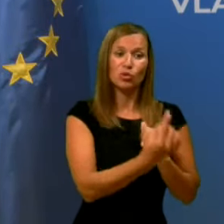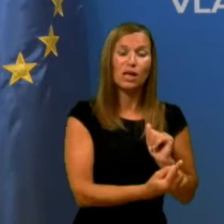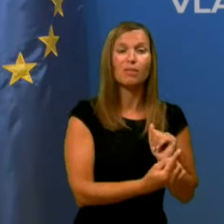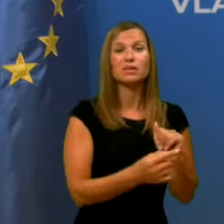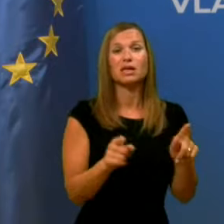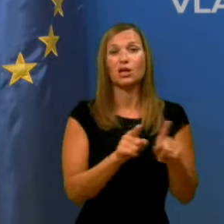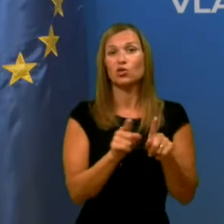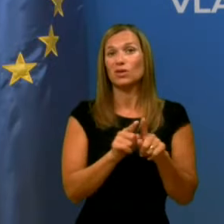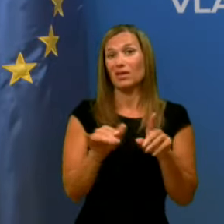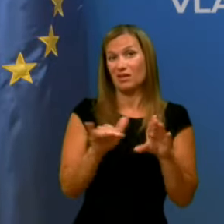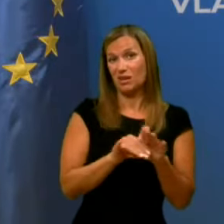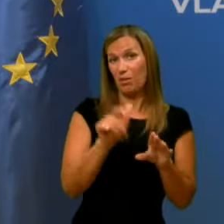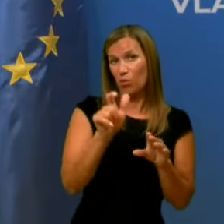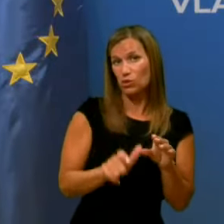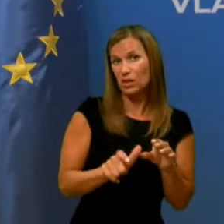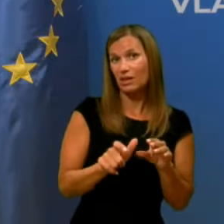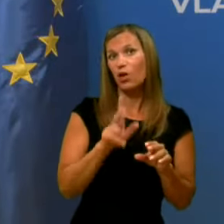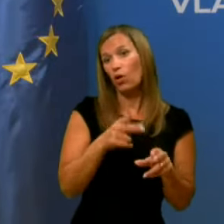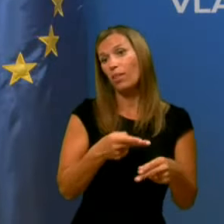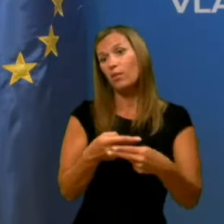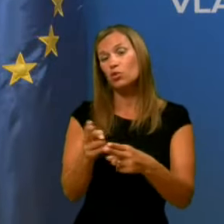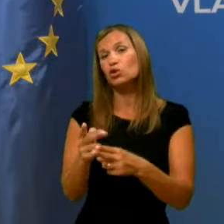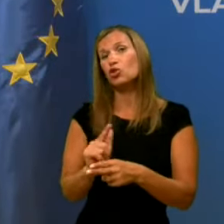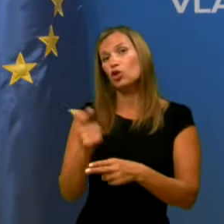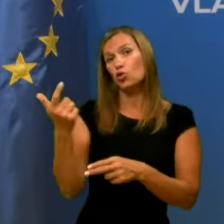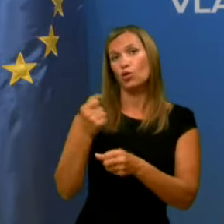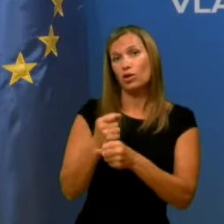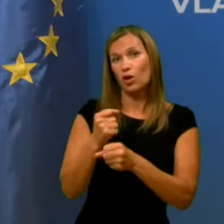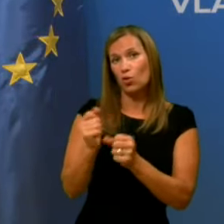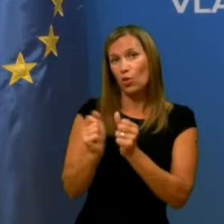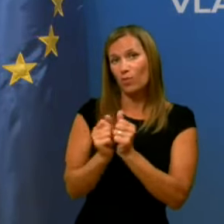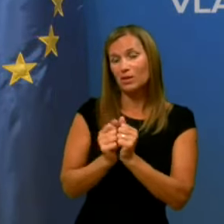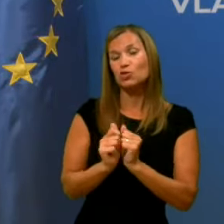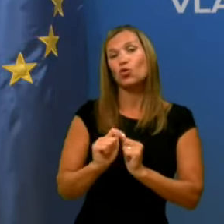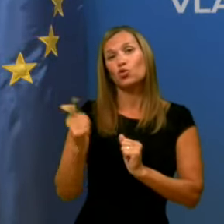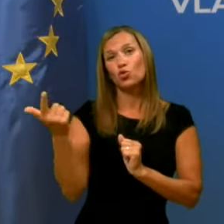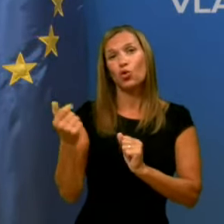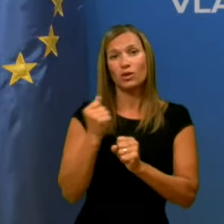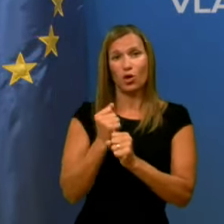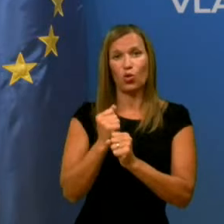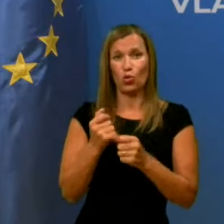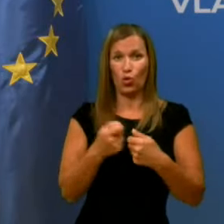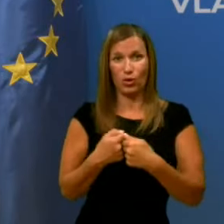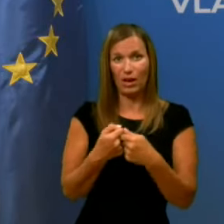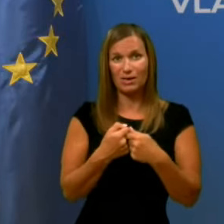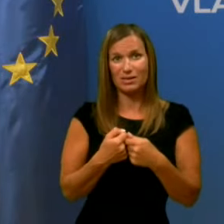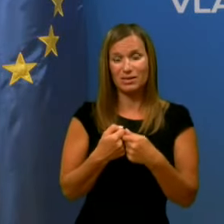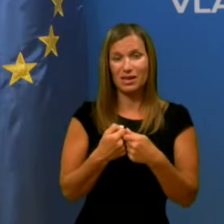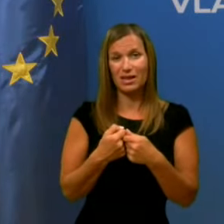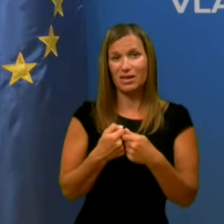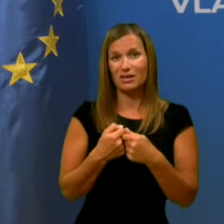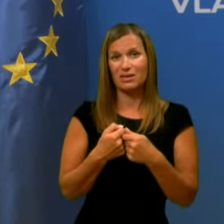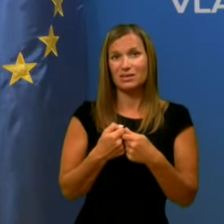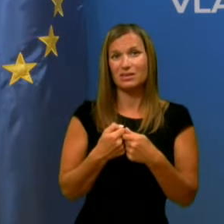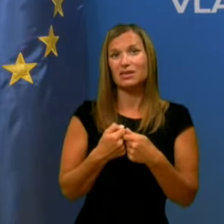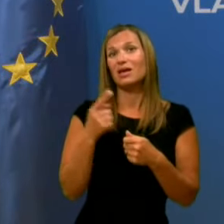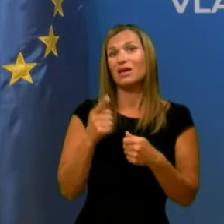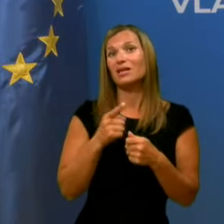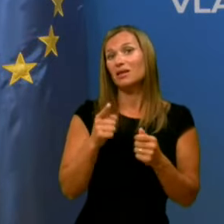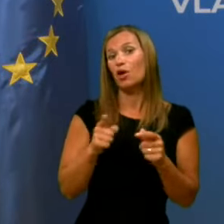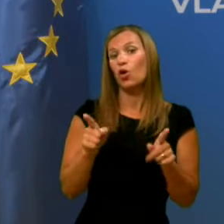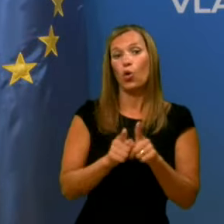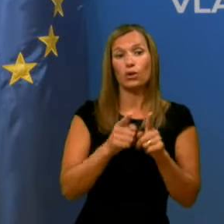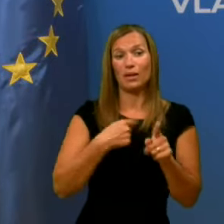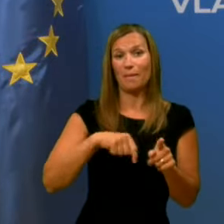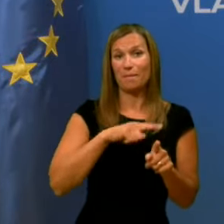napotiš na čisto neko drugo delovno mesto, v drugo delovno organizacijo in tako kot mi in tako kot mi v